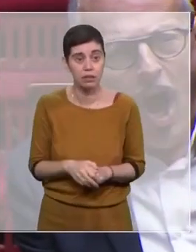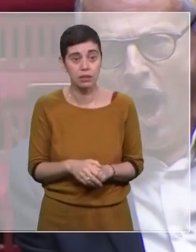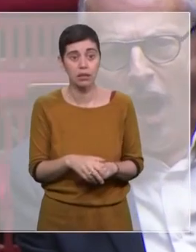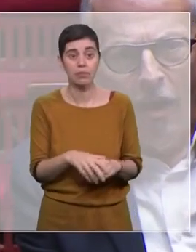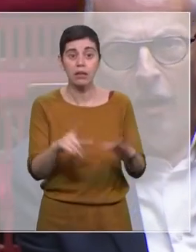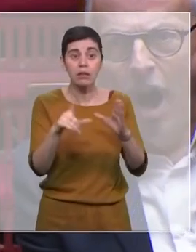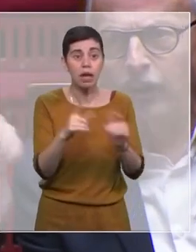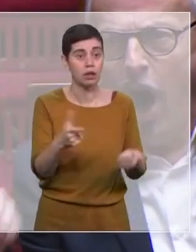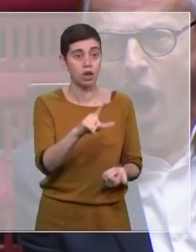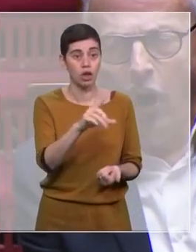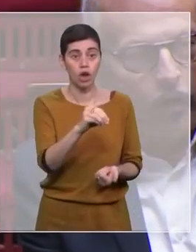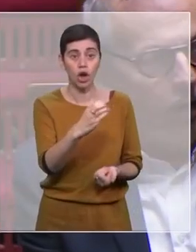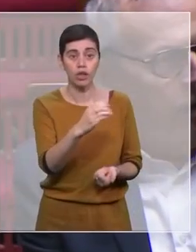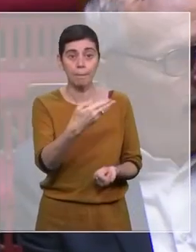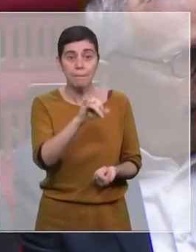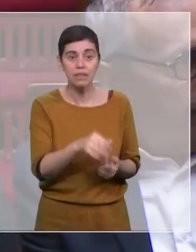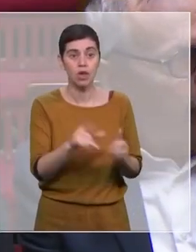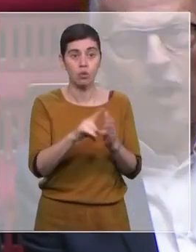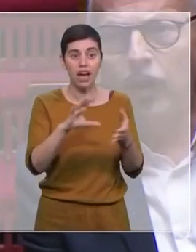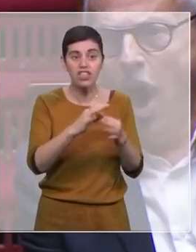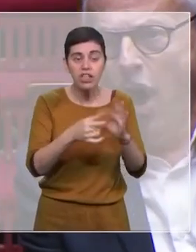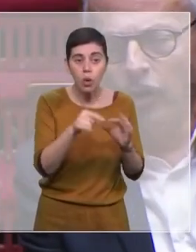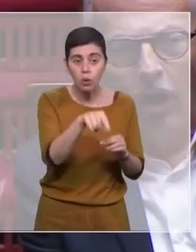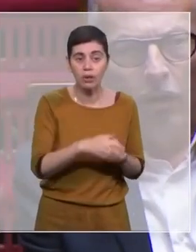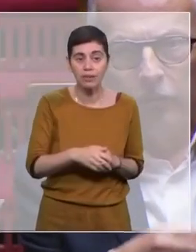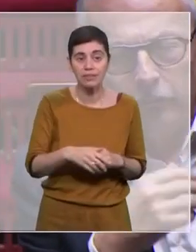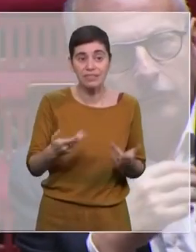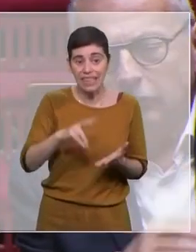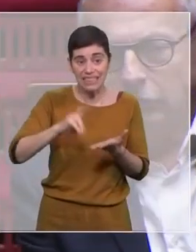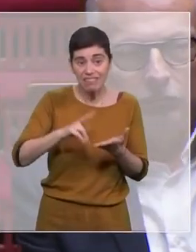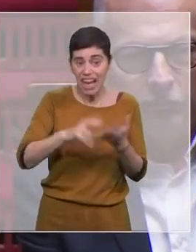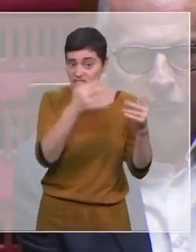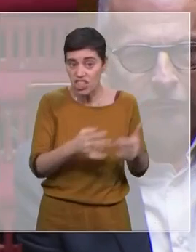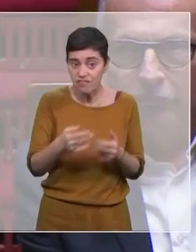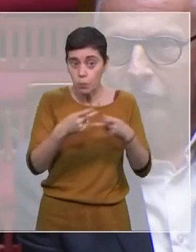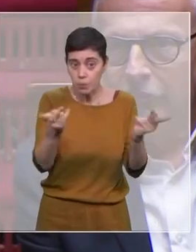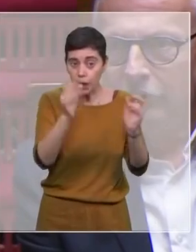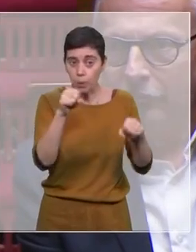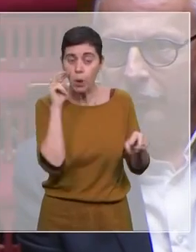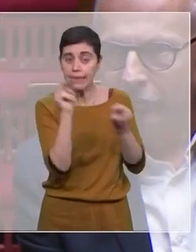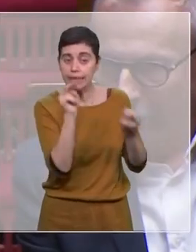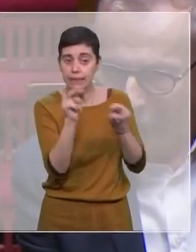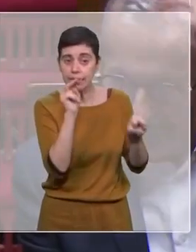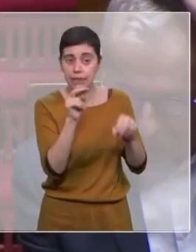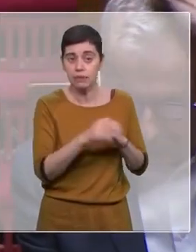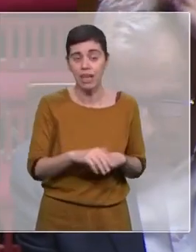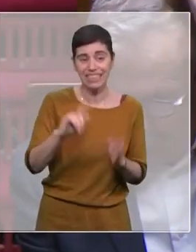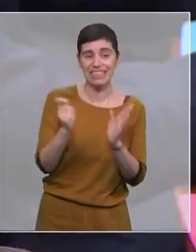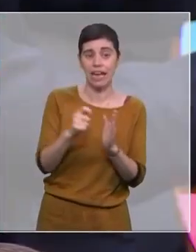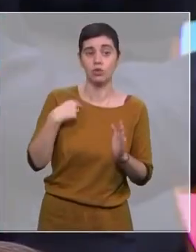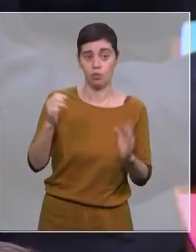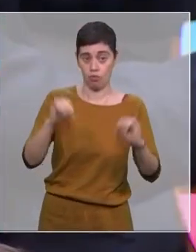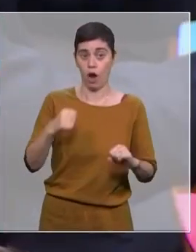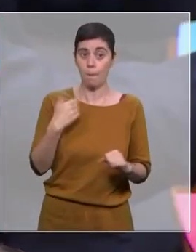JO, la LOPMI ? Voilà la vérité. C'est vrai, les chiffres sont publics. Deuxièmement, le jour où nous serons au pouvoir, nous vous mettrons notre action.